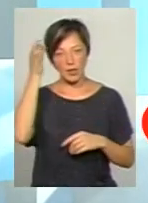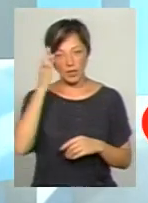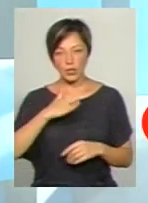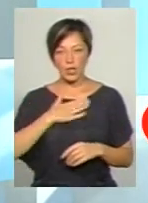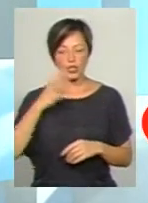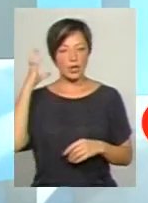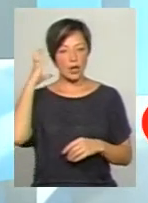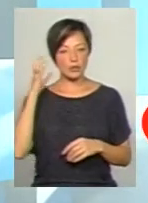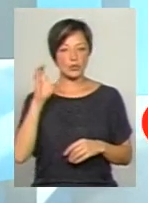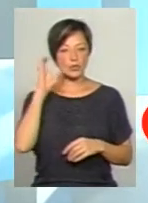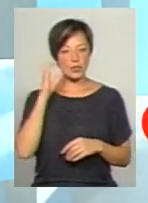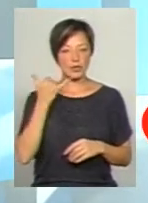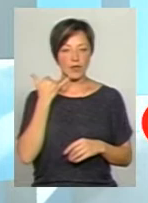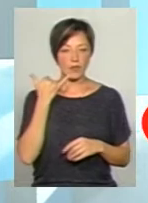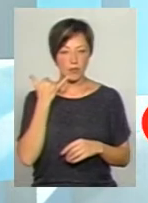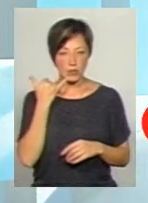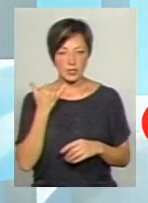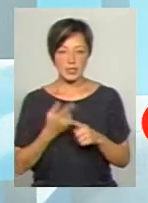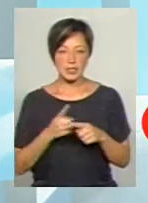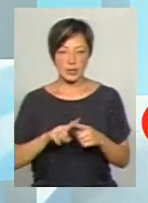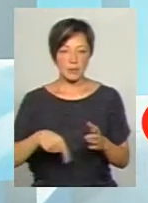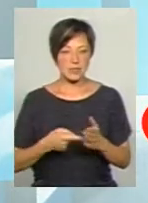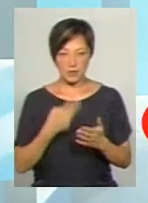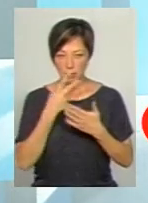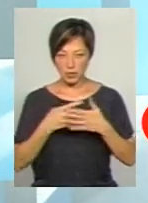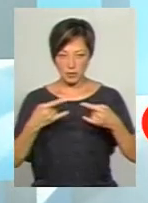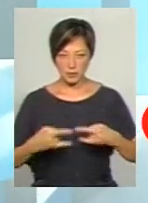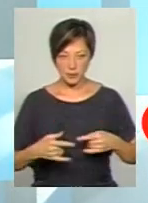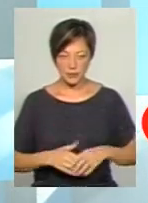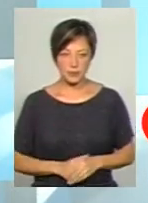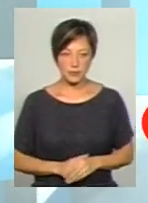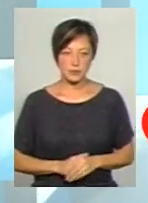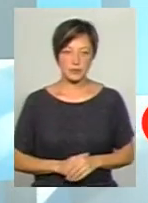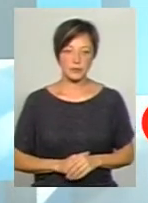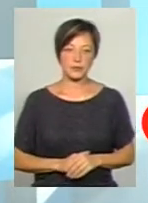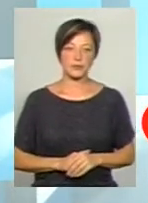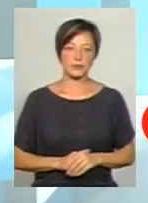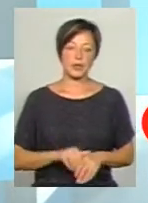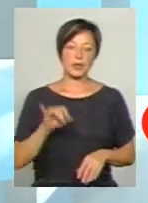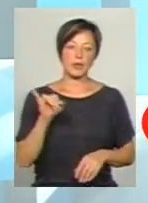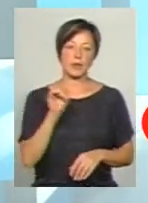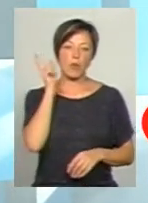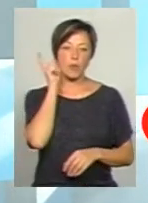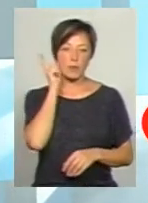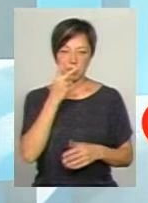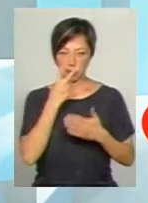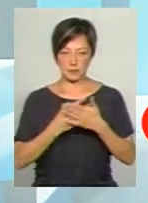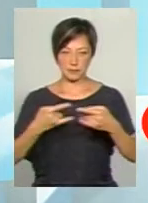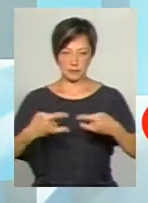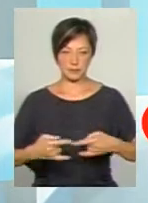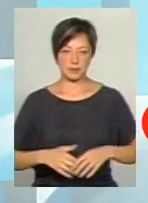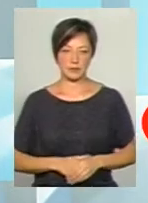для наших радіослухачів телефони. Це міський телефон 619060 і мобільний 096